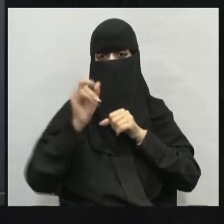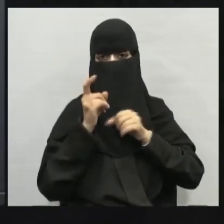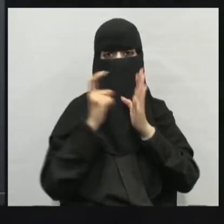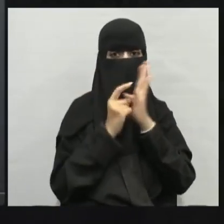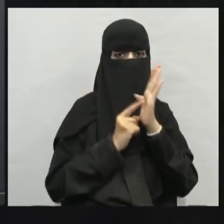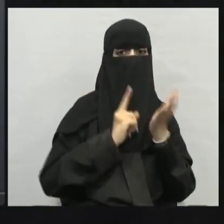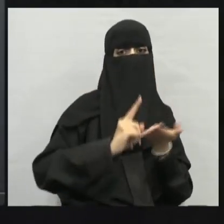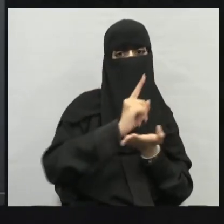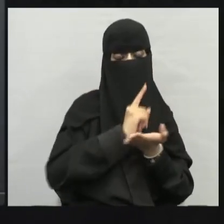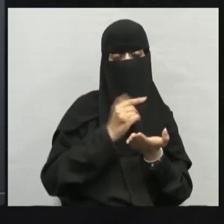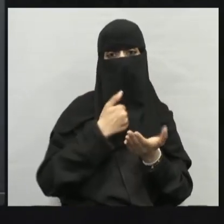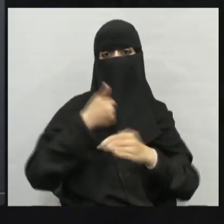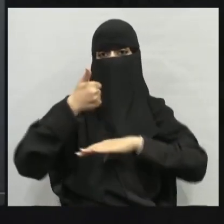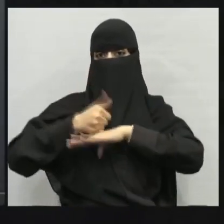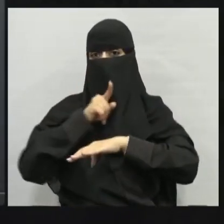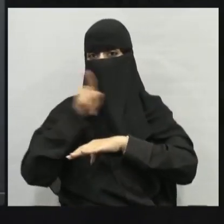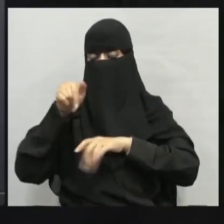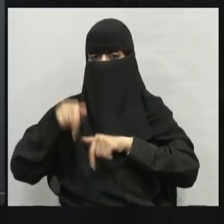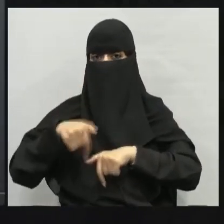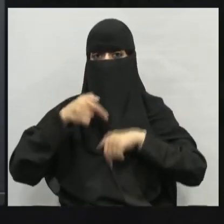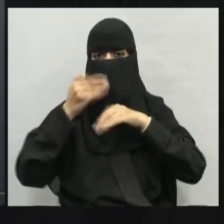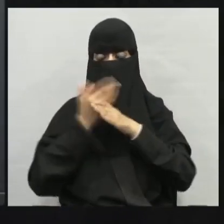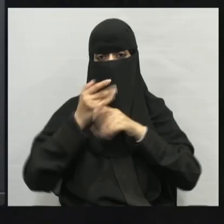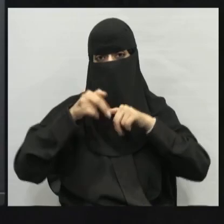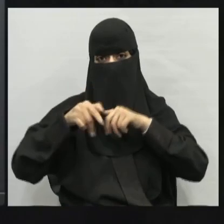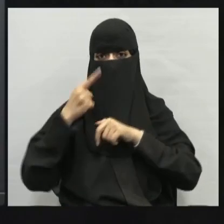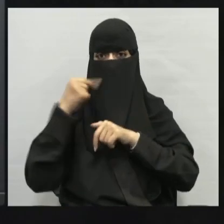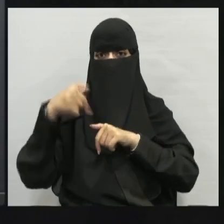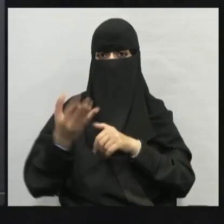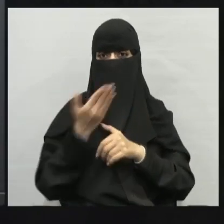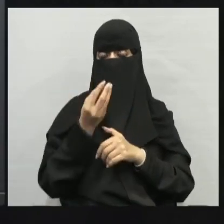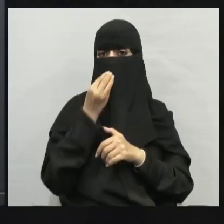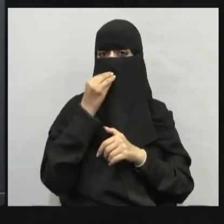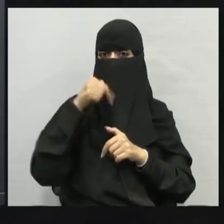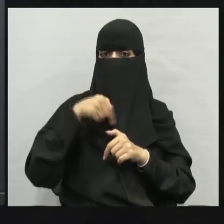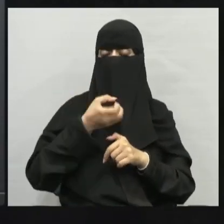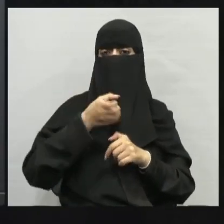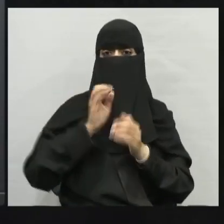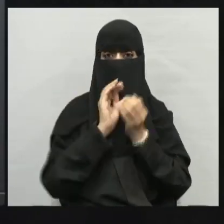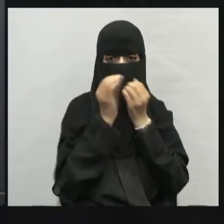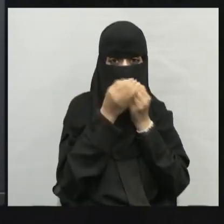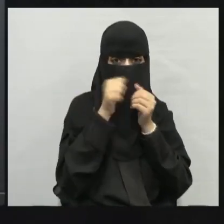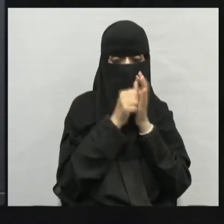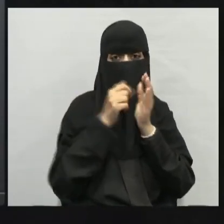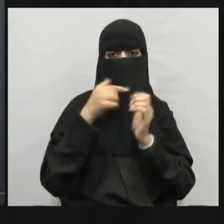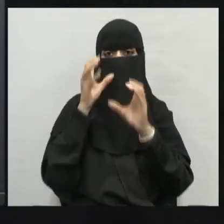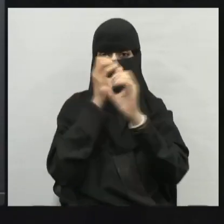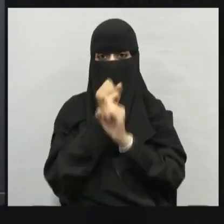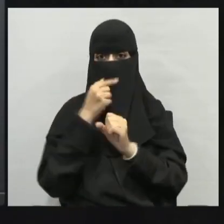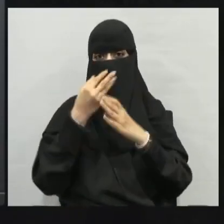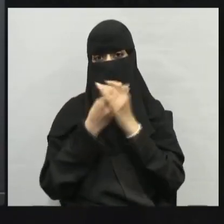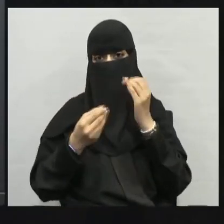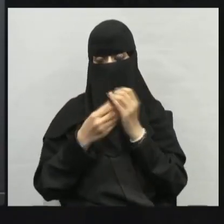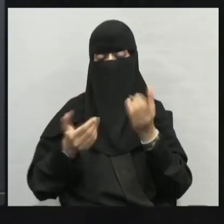يعتمد المخلوق الحي على العوامل الحيوية ليوفر الغذاء والمأوى والحماية والتكاثر